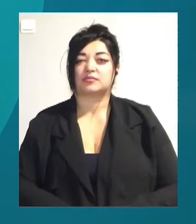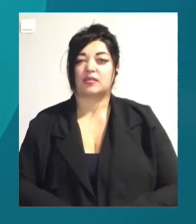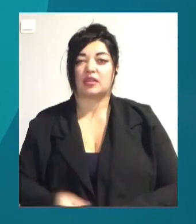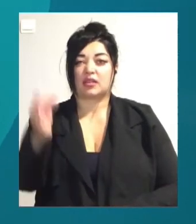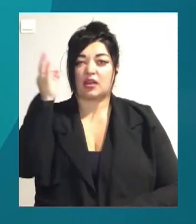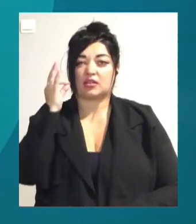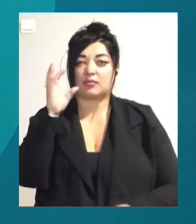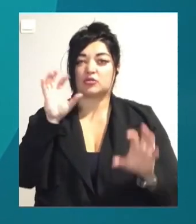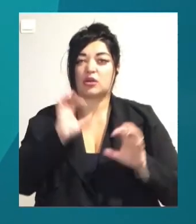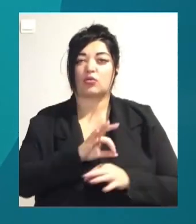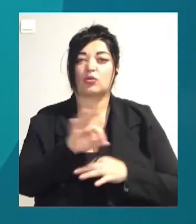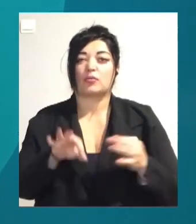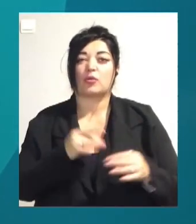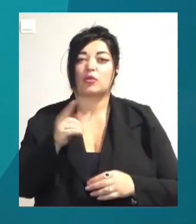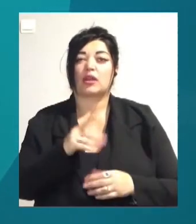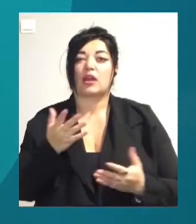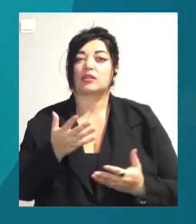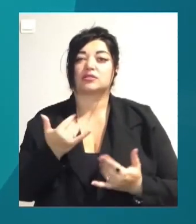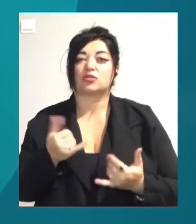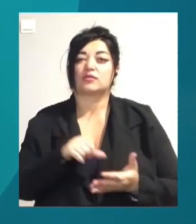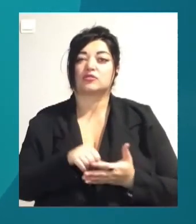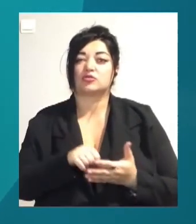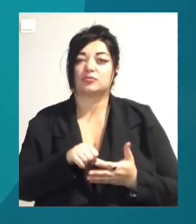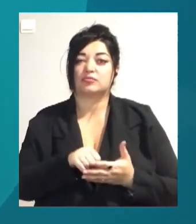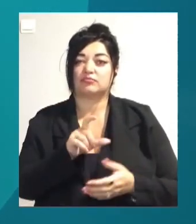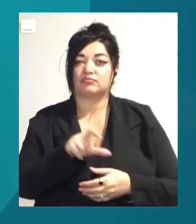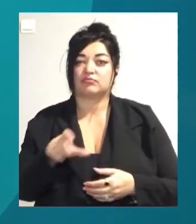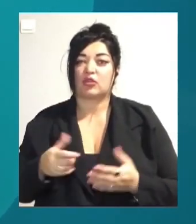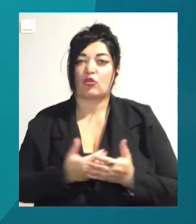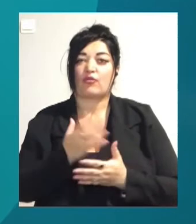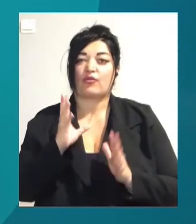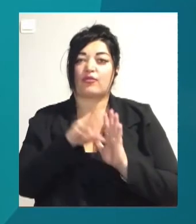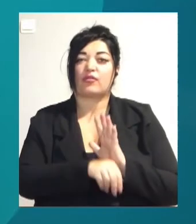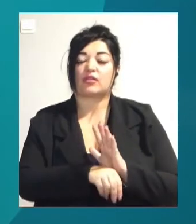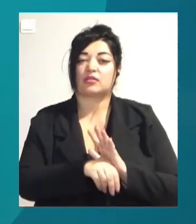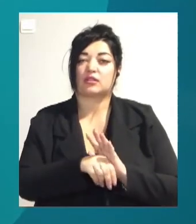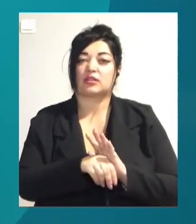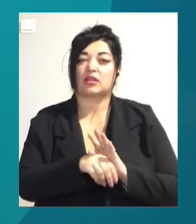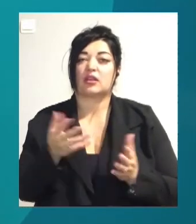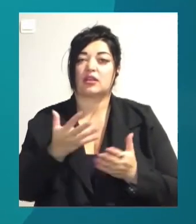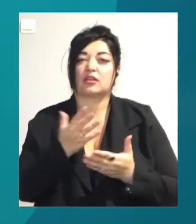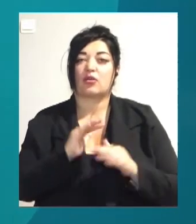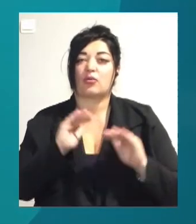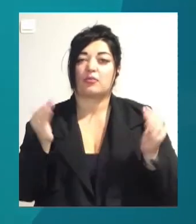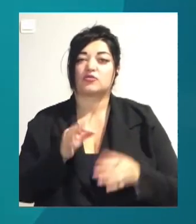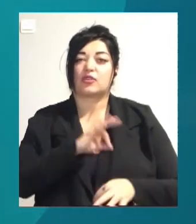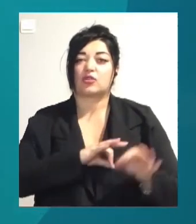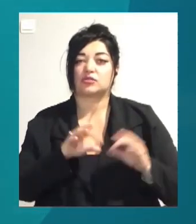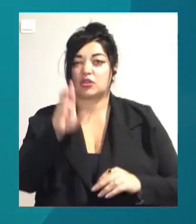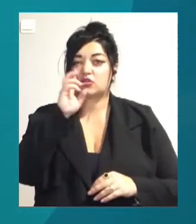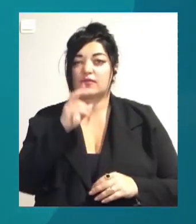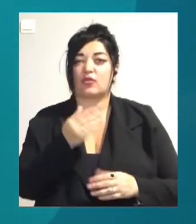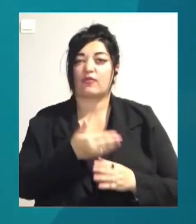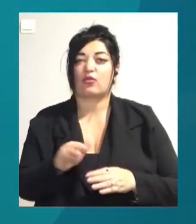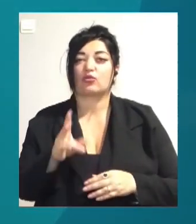законопроєкти, проти яких сьогодні виступали мисливці, передбачають нововведення у мисливському промислі. Такі, як обмежити використання Державного мисливського фонду на два